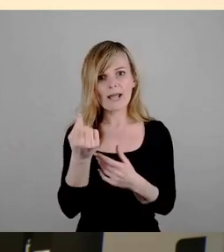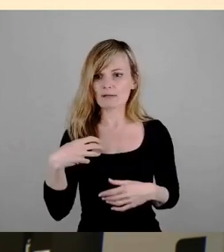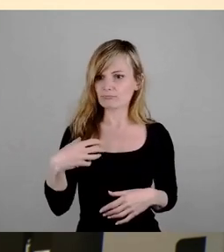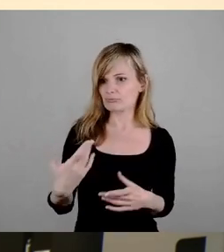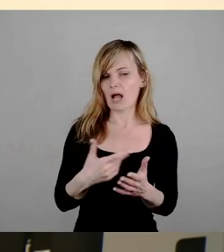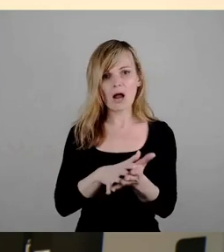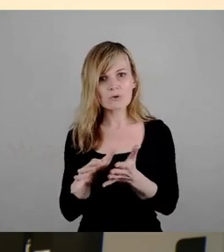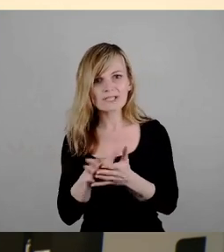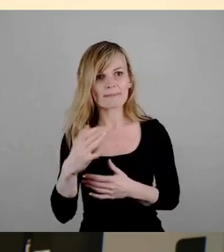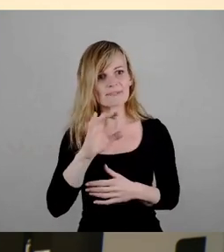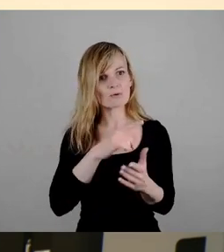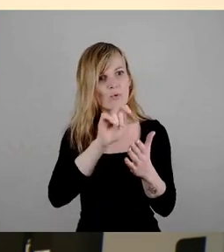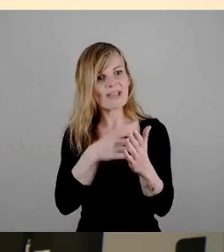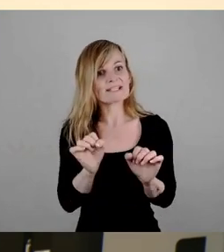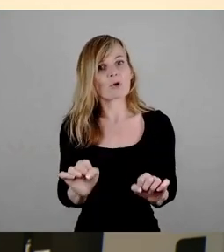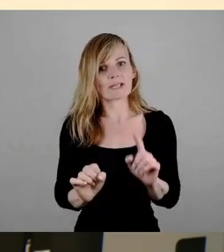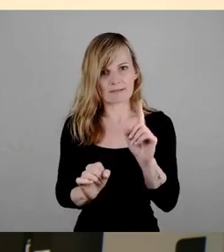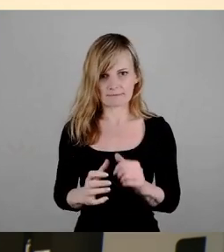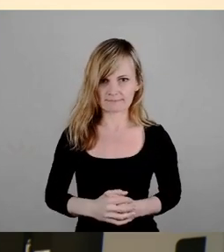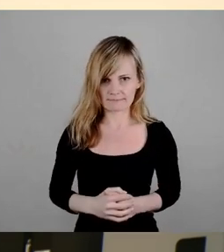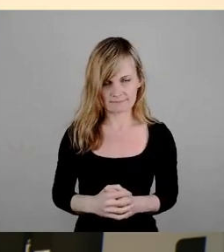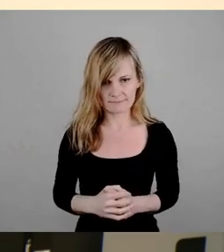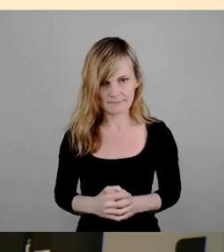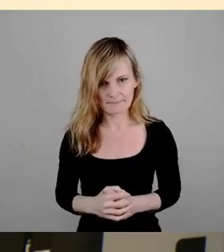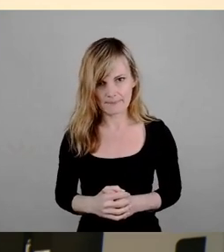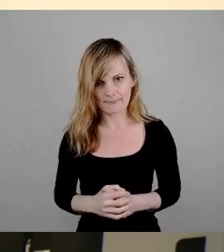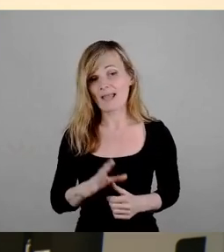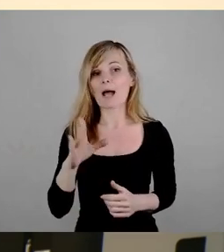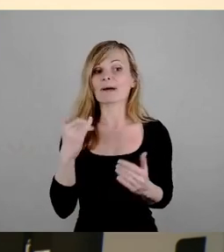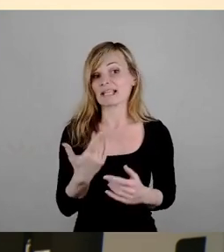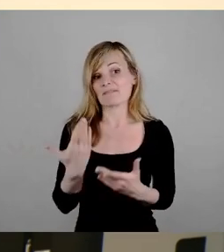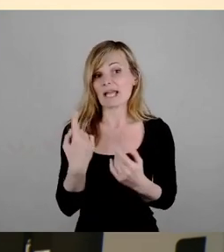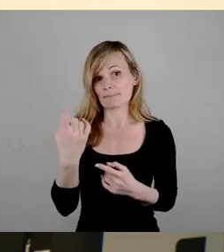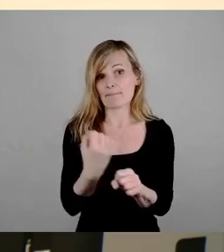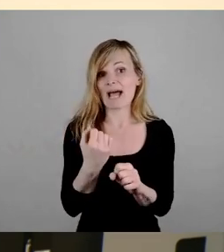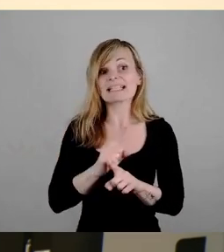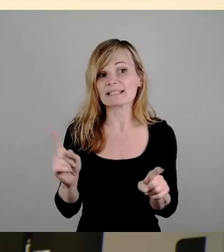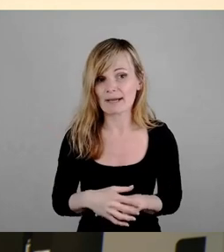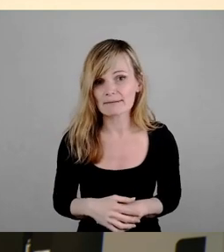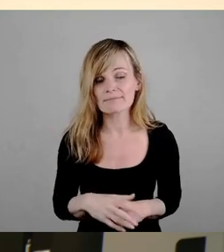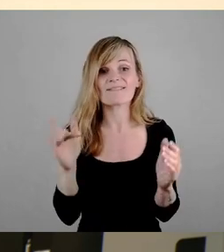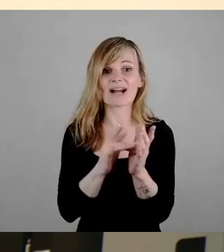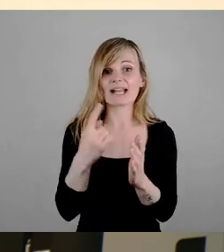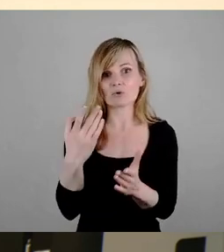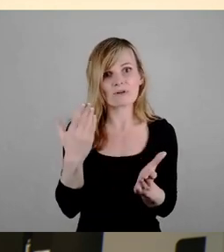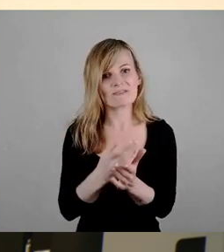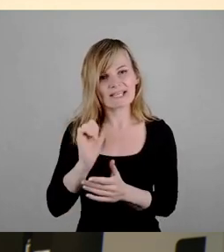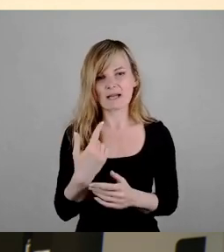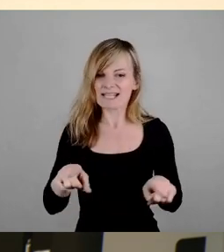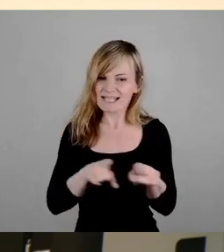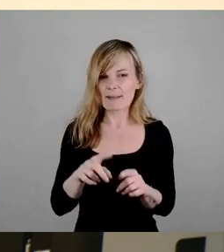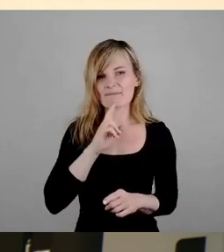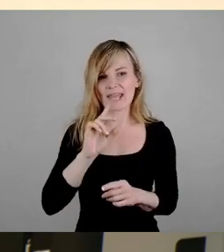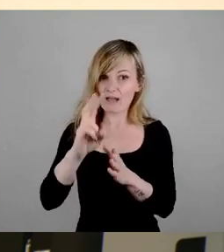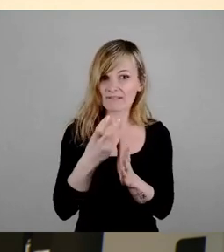CDU wählen könnten. So, was sie aber vielleicht jetzt nicht mehr machen werden, denn sie sind schon wieder im Begriff, den gleichen Fehler zu